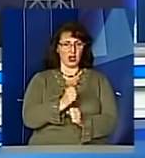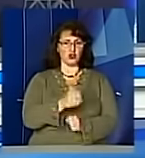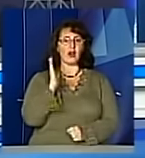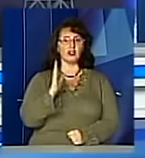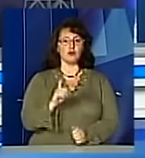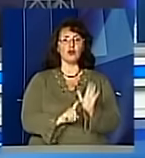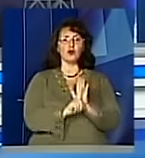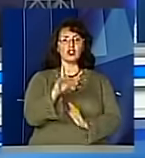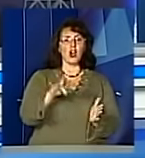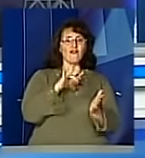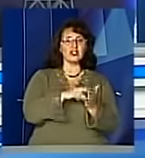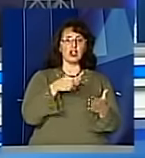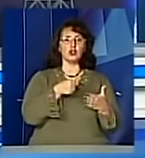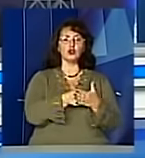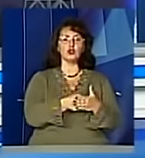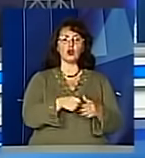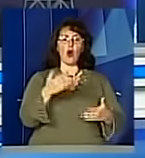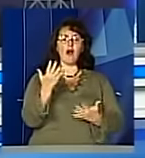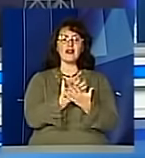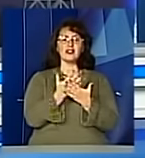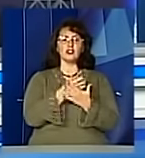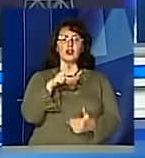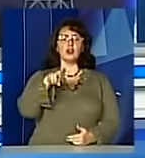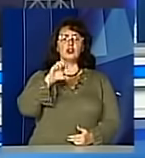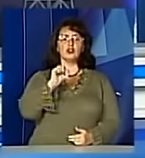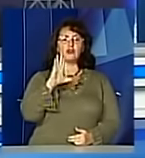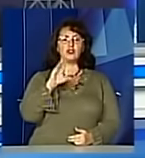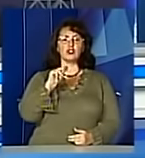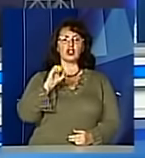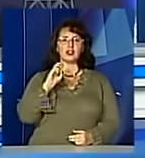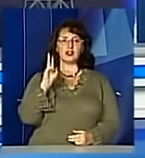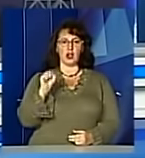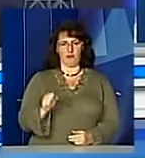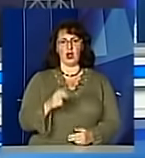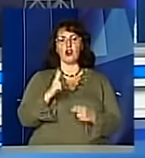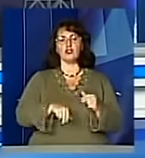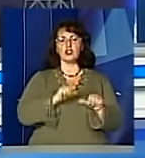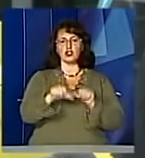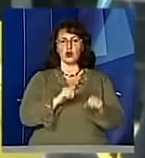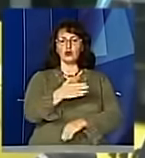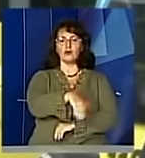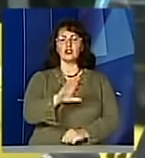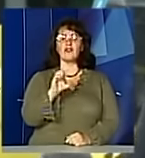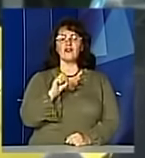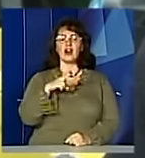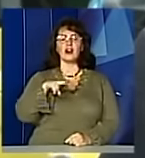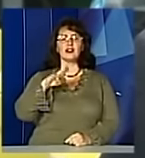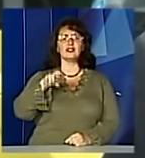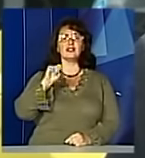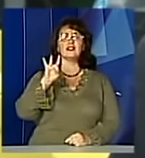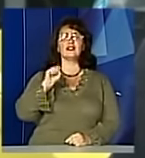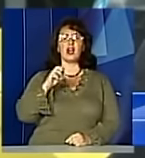Соборної до кінотрату Довженка. А в кінці року й до вулиці Вернацького. Ми зараз